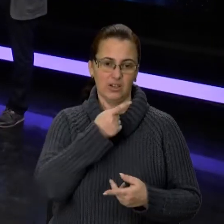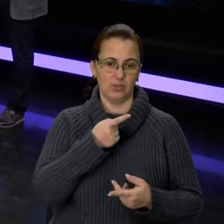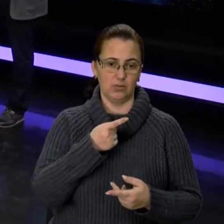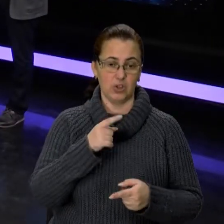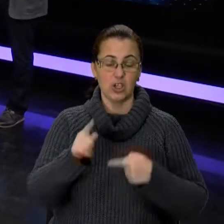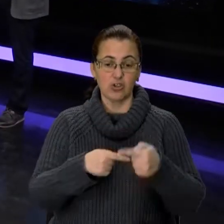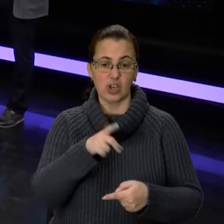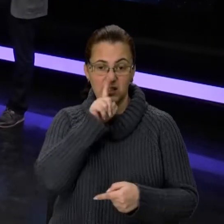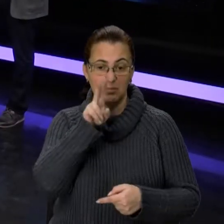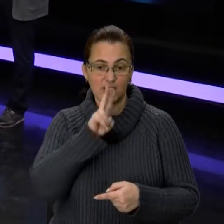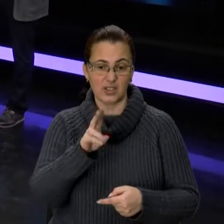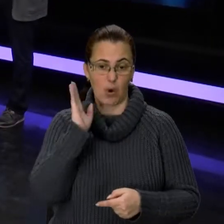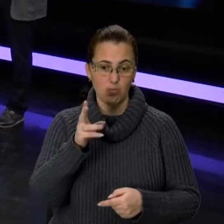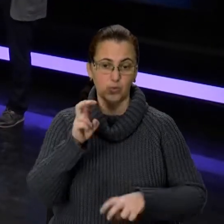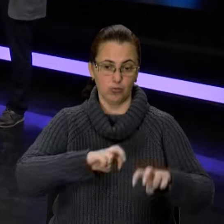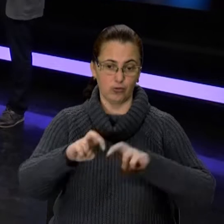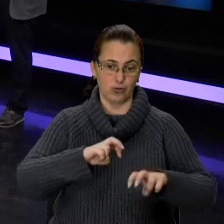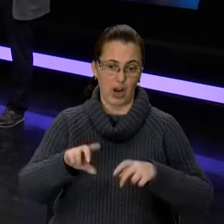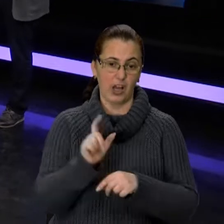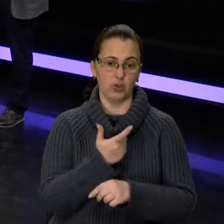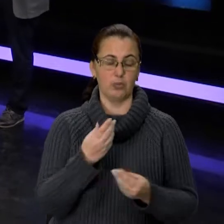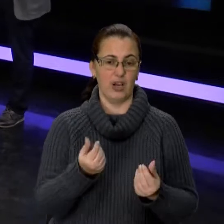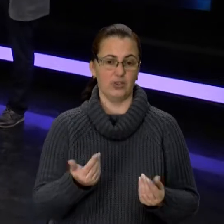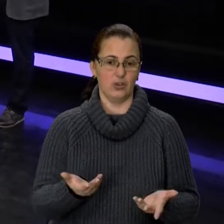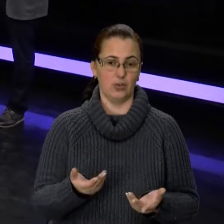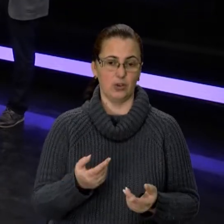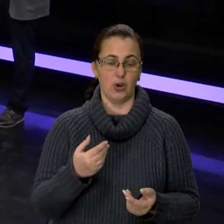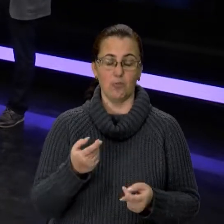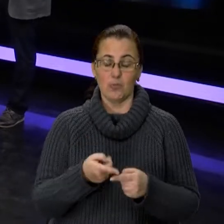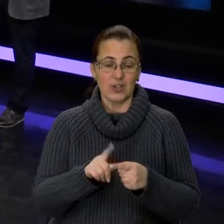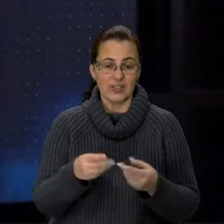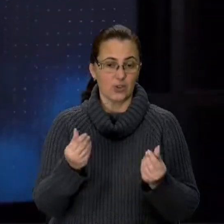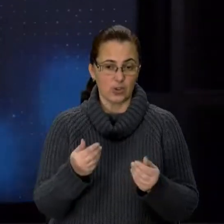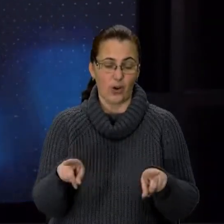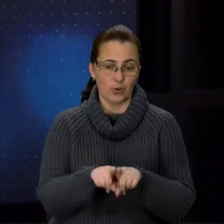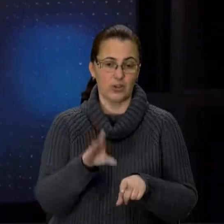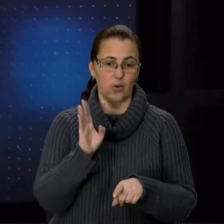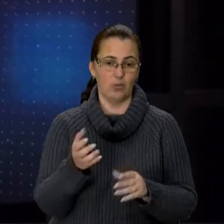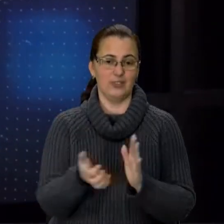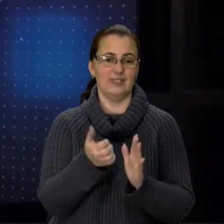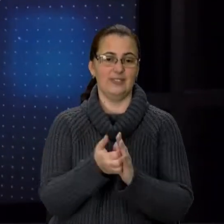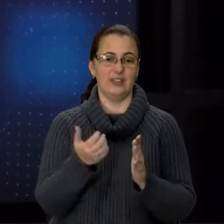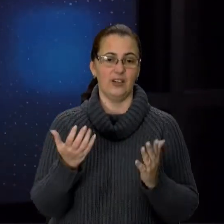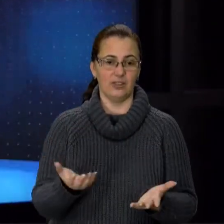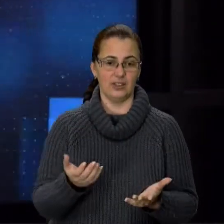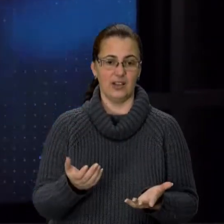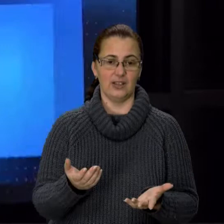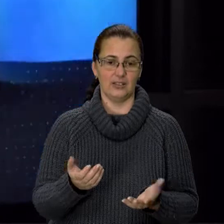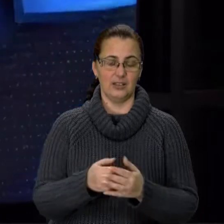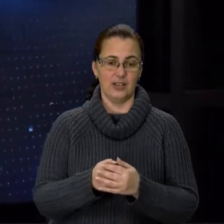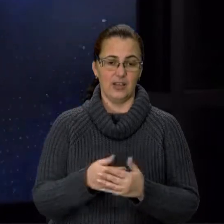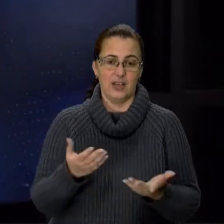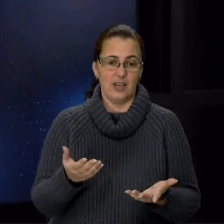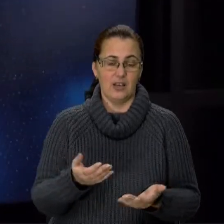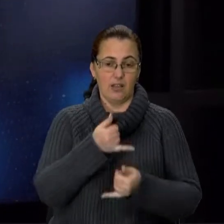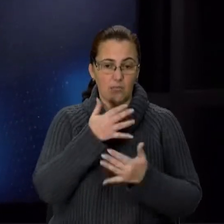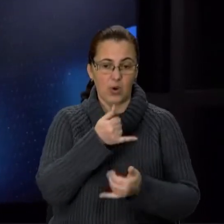гроші. Тому що в комунальних підприємствах цього буде замало, я це стверджую, однозначно. Тому що вони не виживають, і на осінь ми знову прийдемо з теорією, що ми не